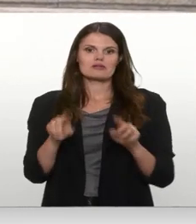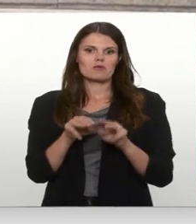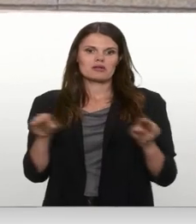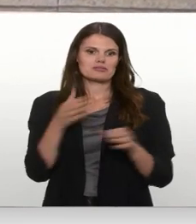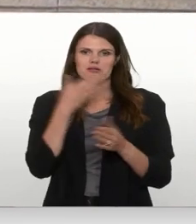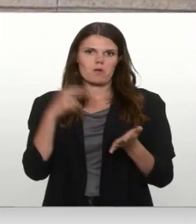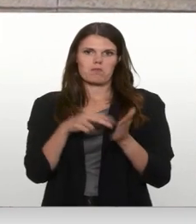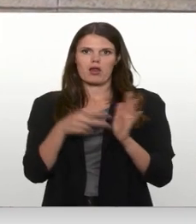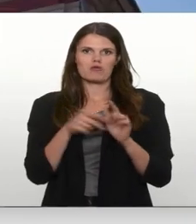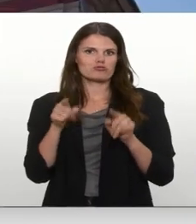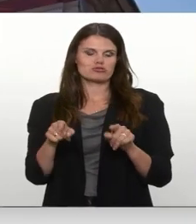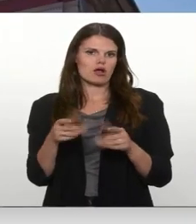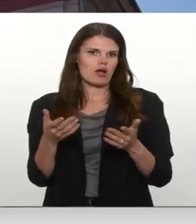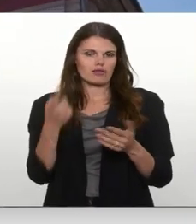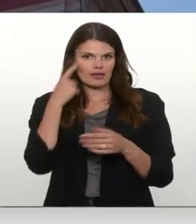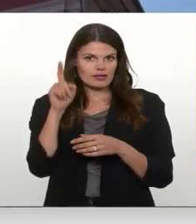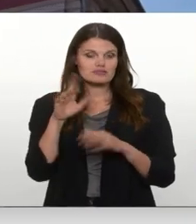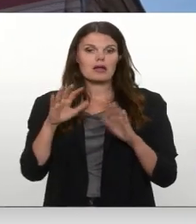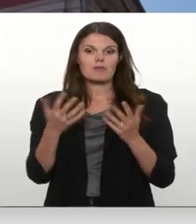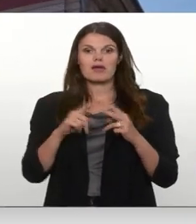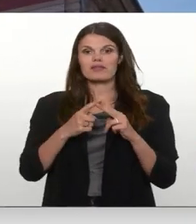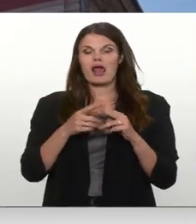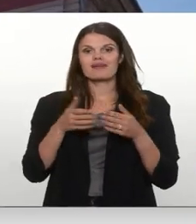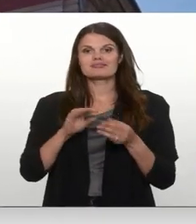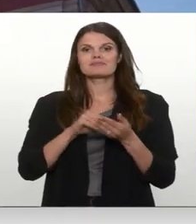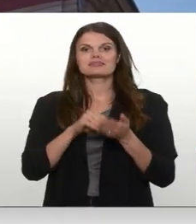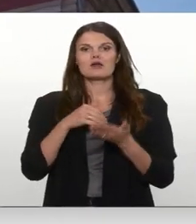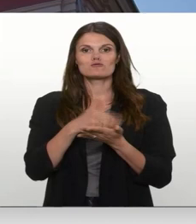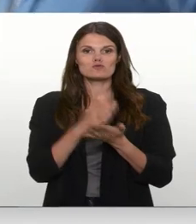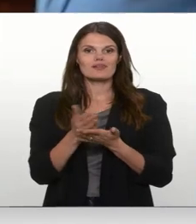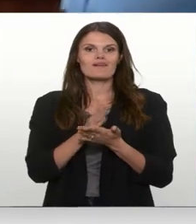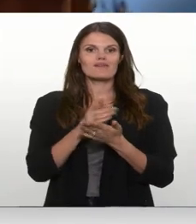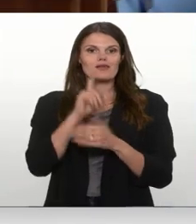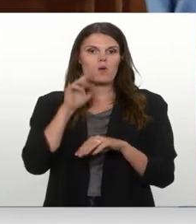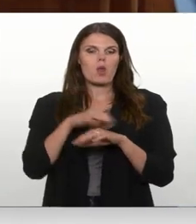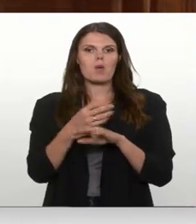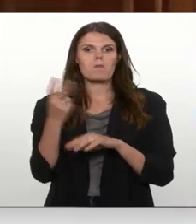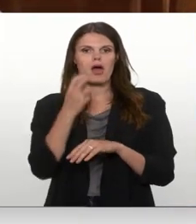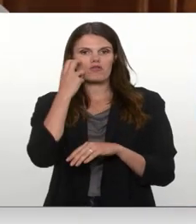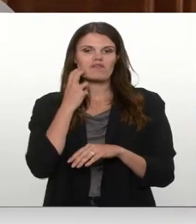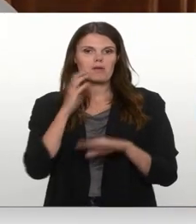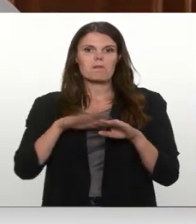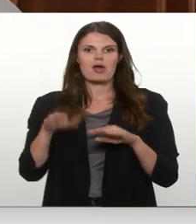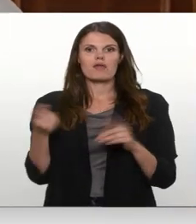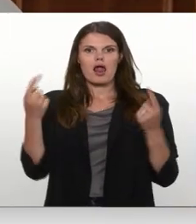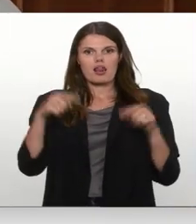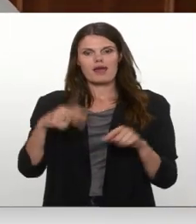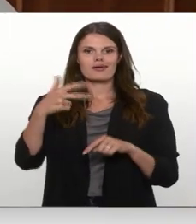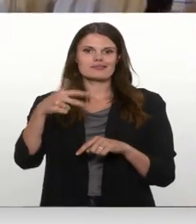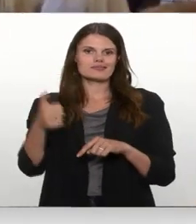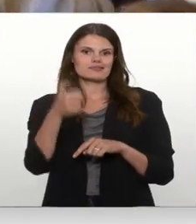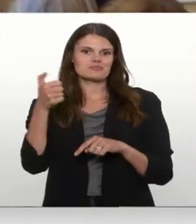plānot šāda iniciatīva. Tikmēr Jāgavas dzimtsrakstu nodeļā vidējais jaunlaulā to pāru vecums pēdējā laikā ir 30